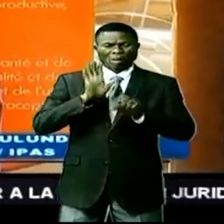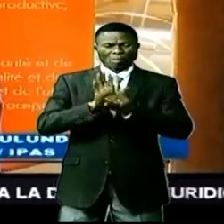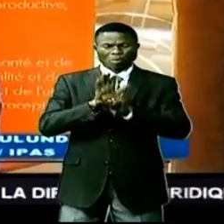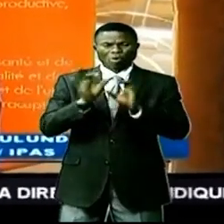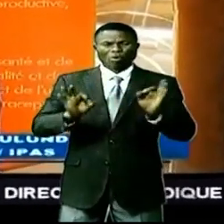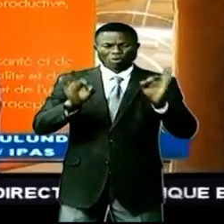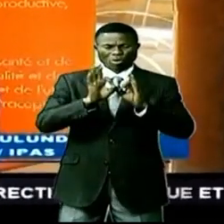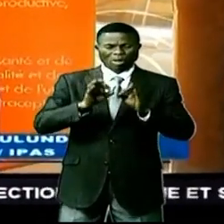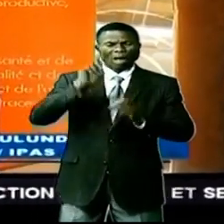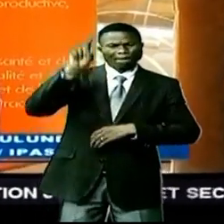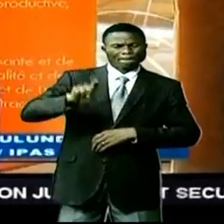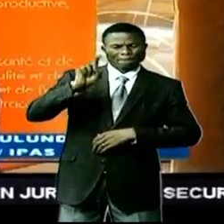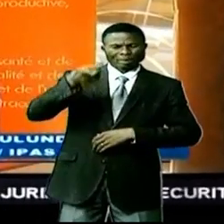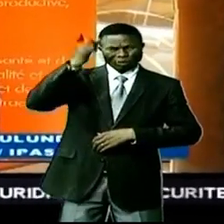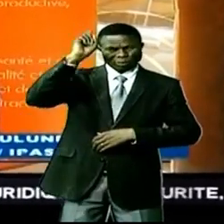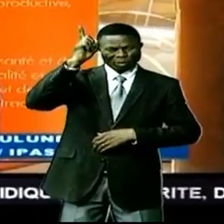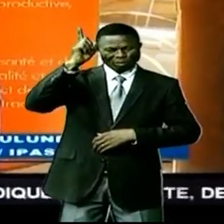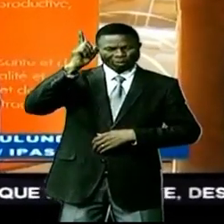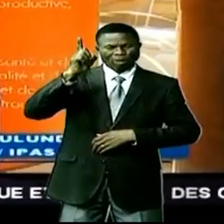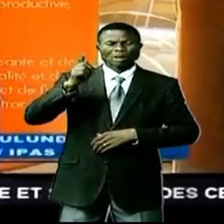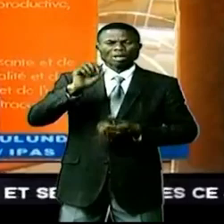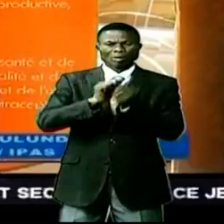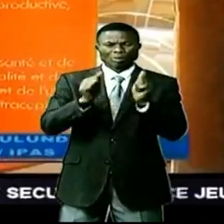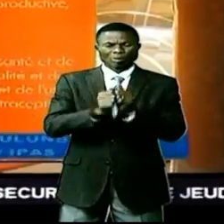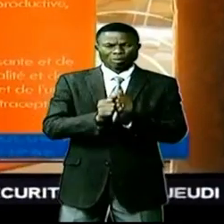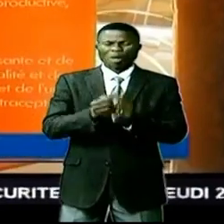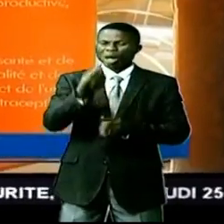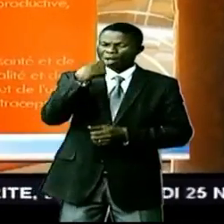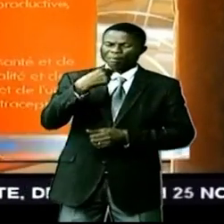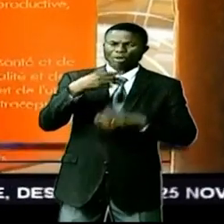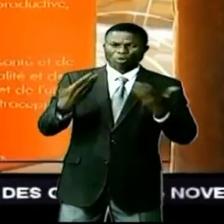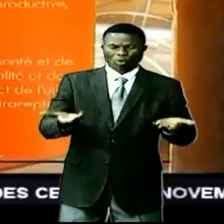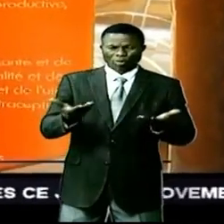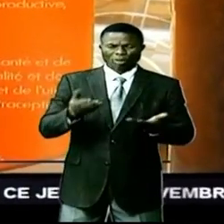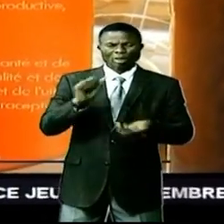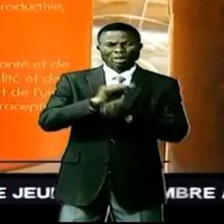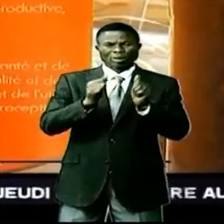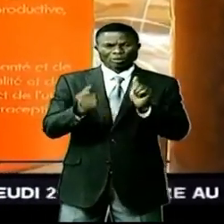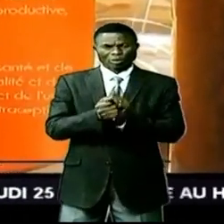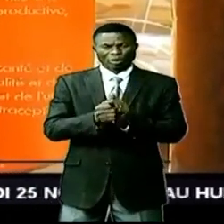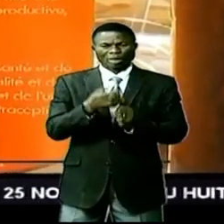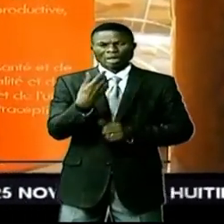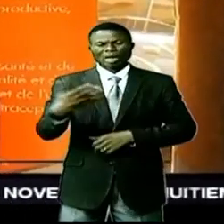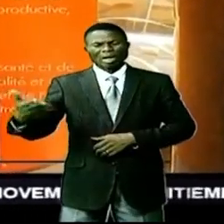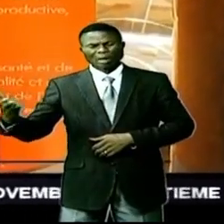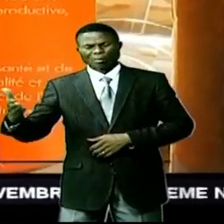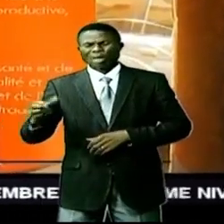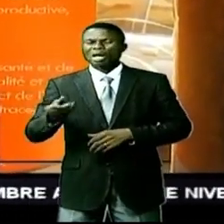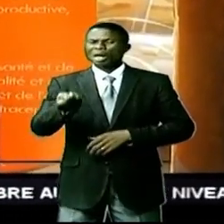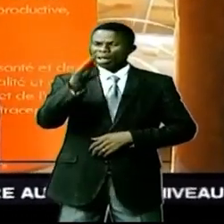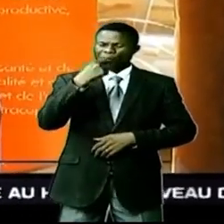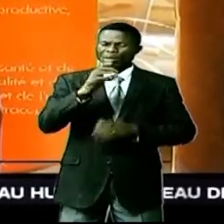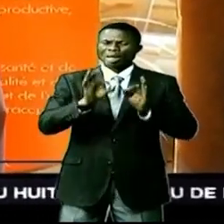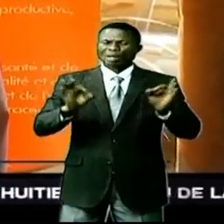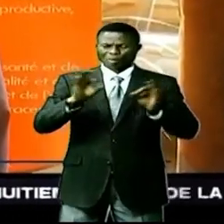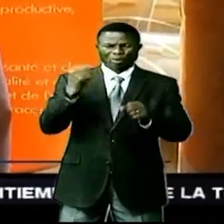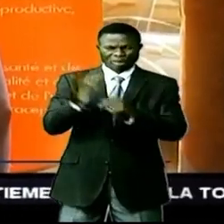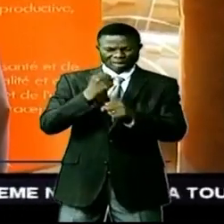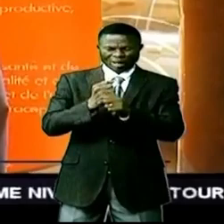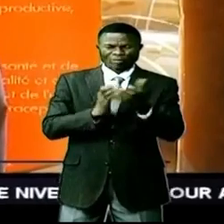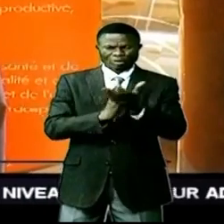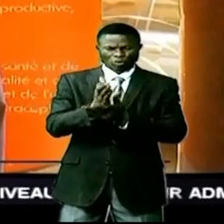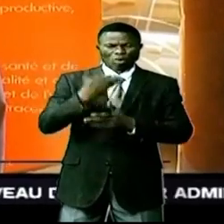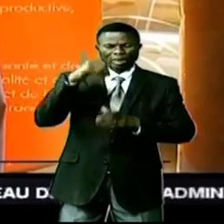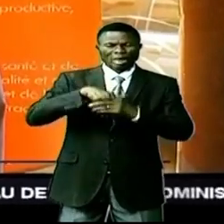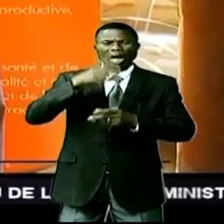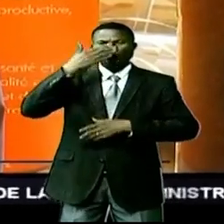évaluer le besoin en termes de commodité, en termes de consommables, en termes des produits nécessaires pour offrir ces services dans les formations